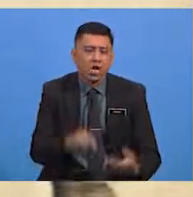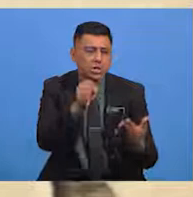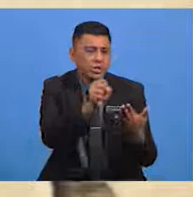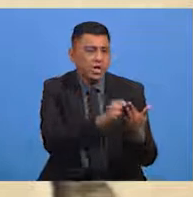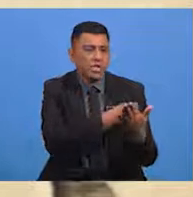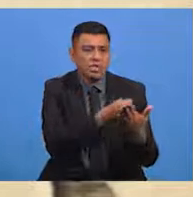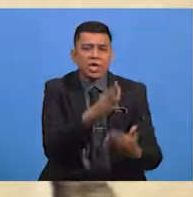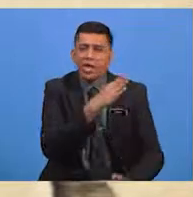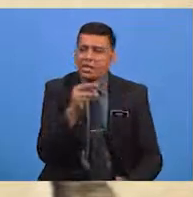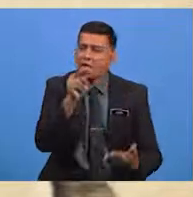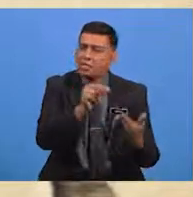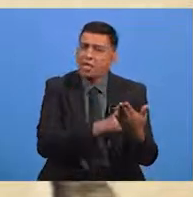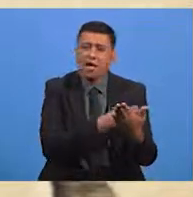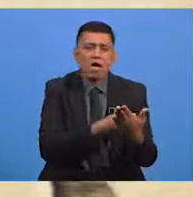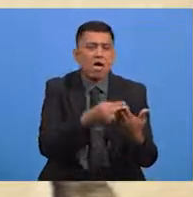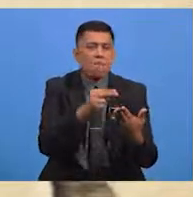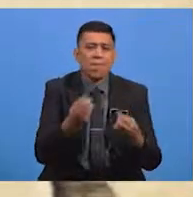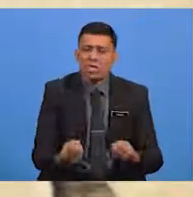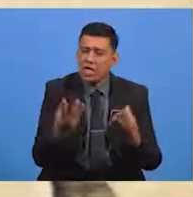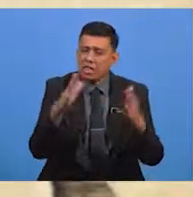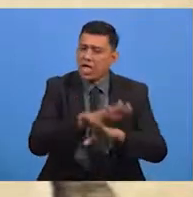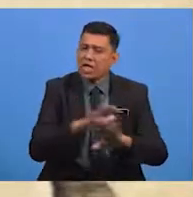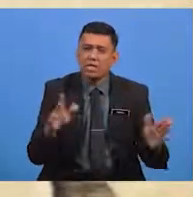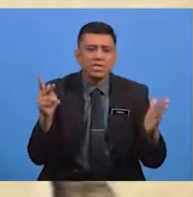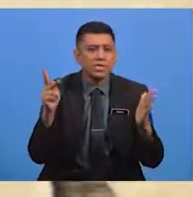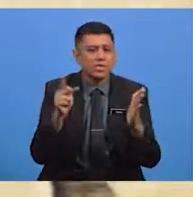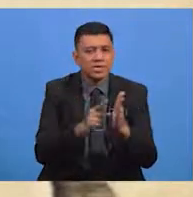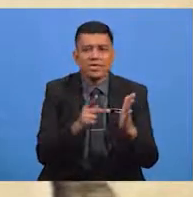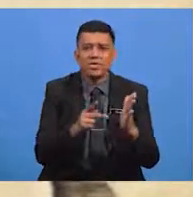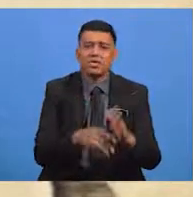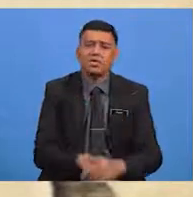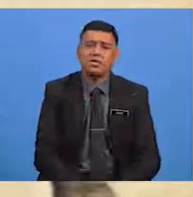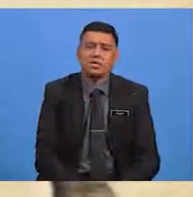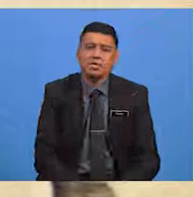Sajak dan nazam banyak tak kena